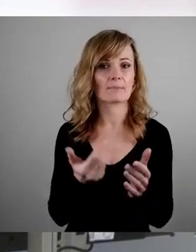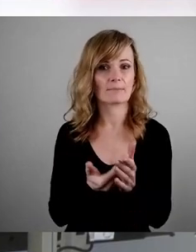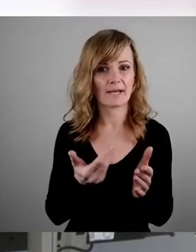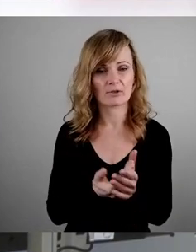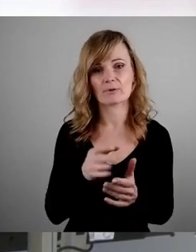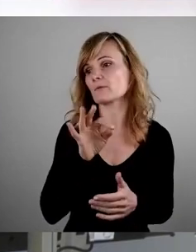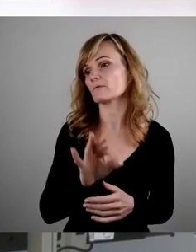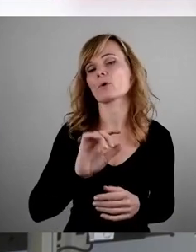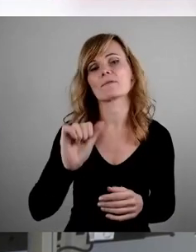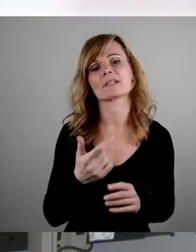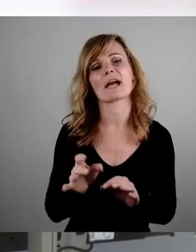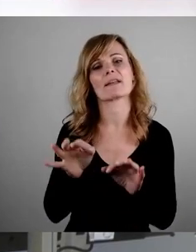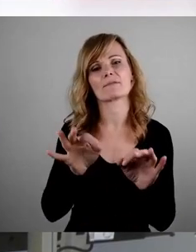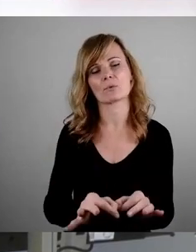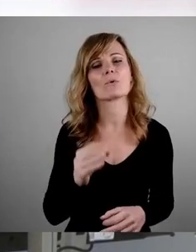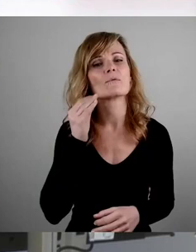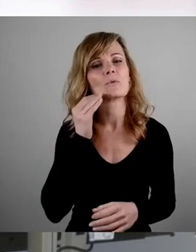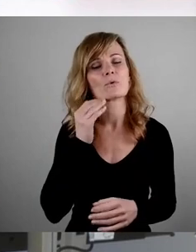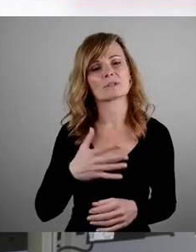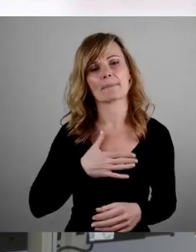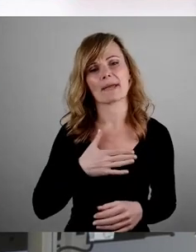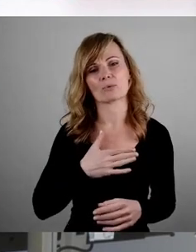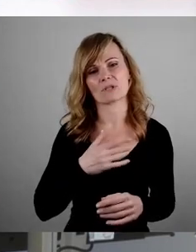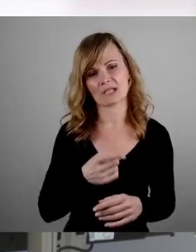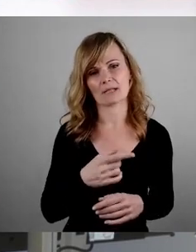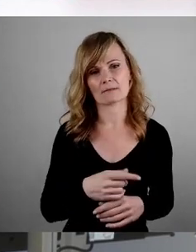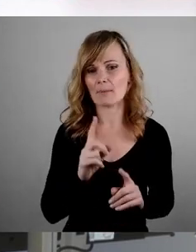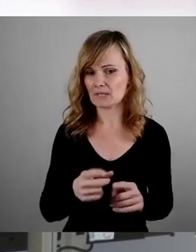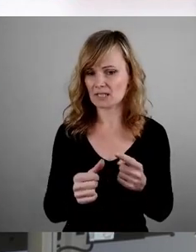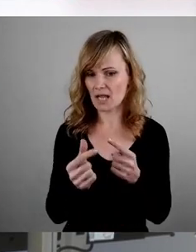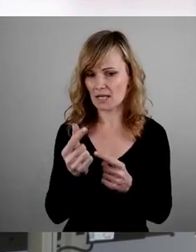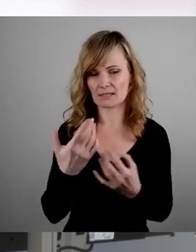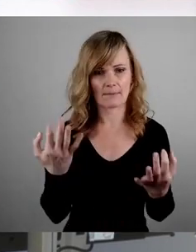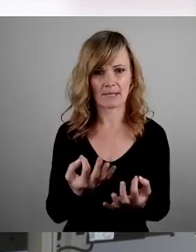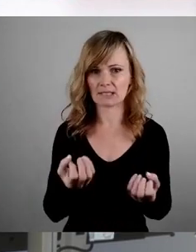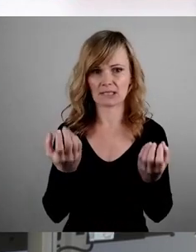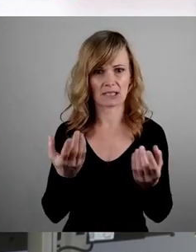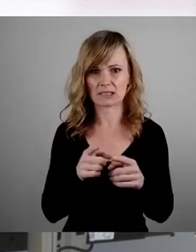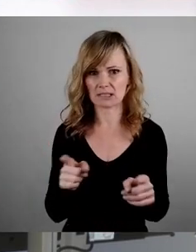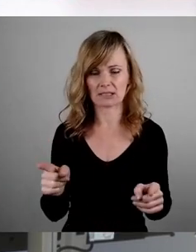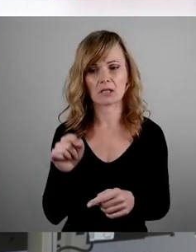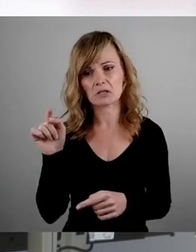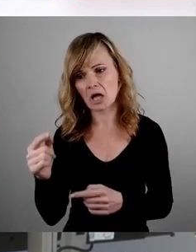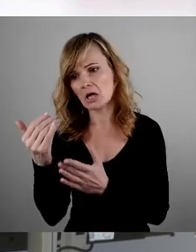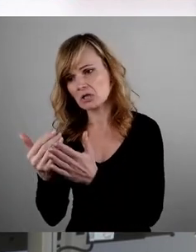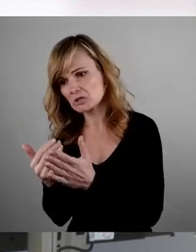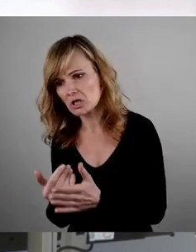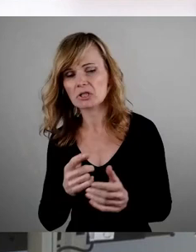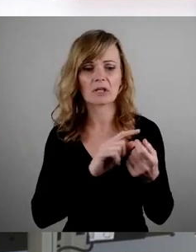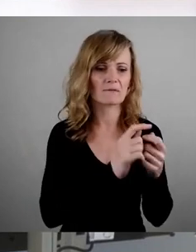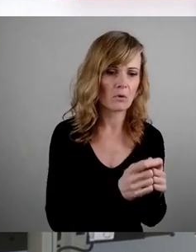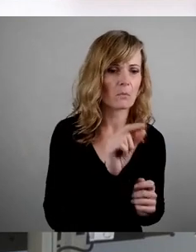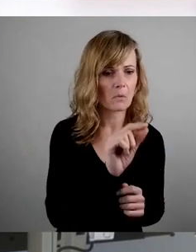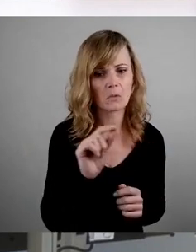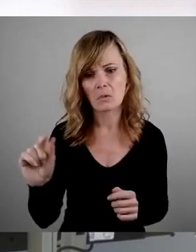Wiedereinführung der Wohngemeinnützigkeit. Doch all das passiert nicht. Es gibt hier mal Gesetzchen, gibt da mal Reformchen, die alle in der